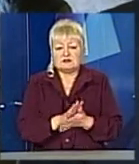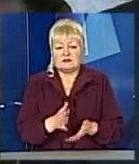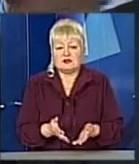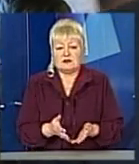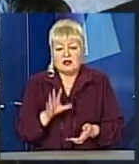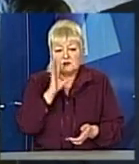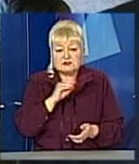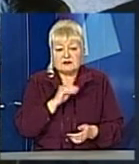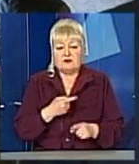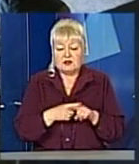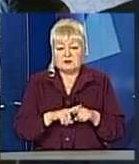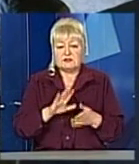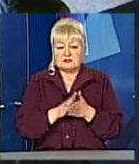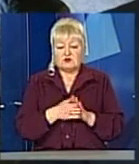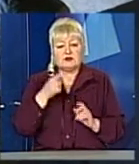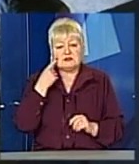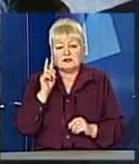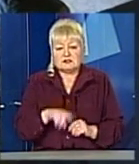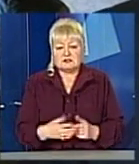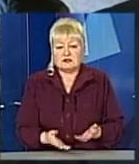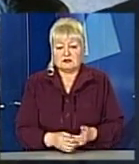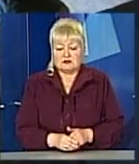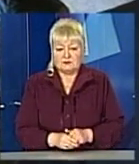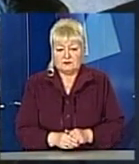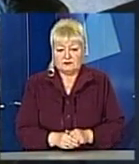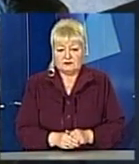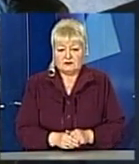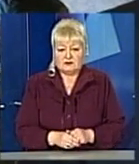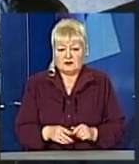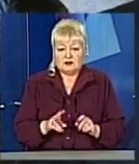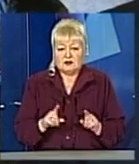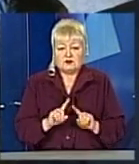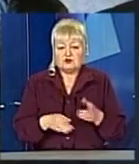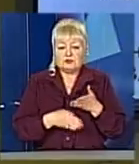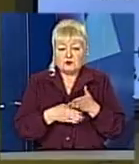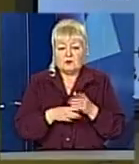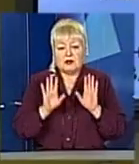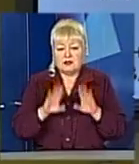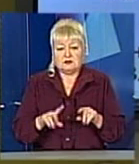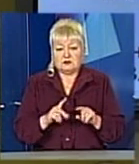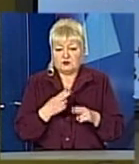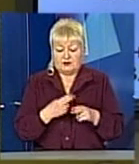ситуацією. Але знаєте, як я вже казав, якщо не допомагає, то хоча не заважало.